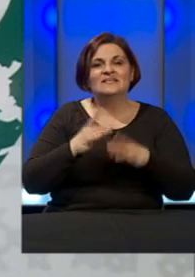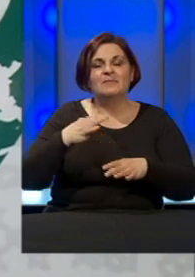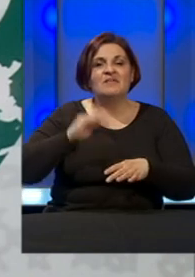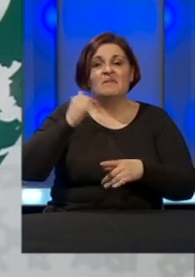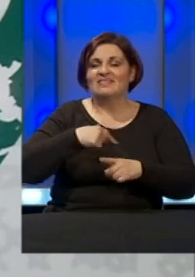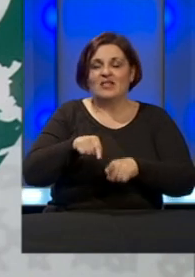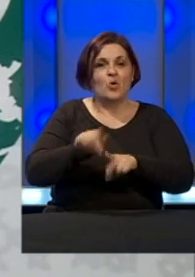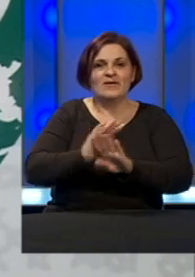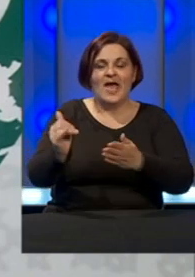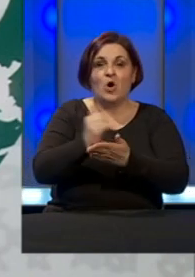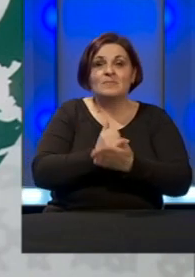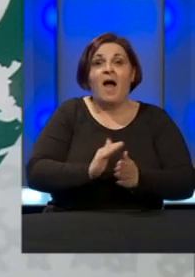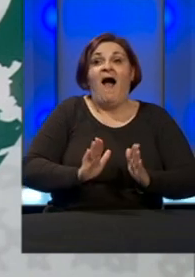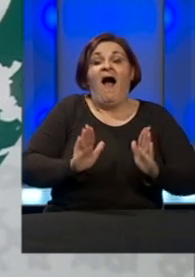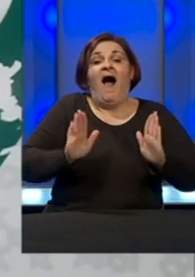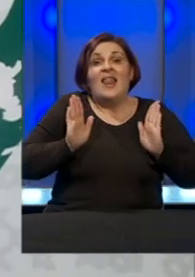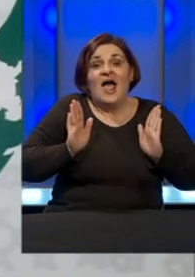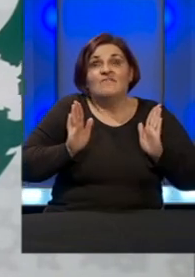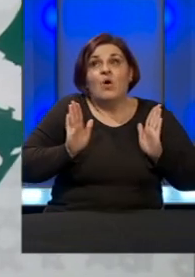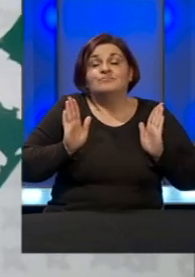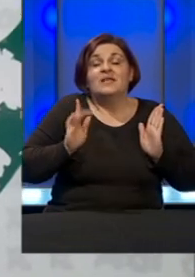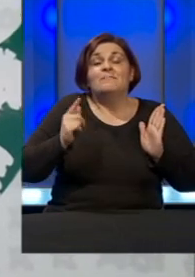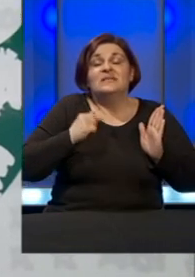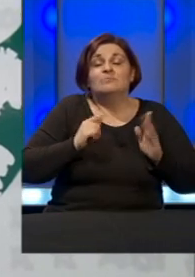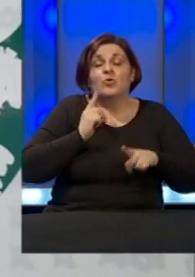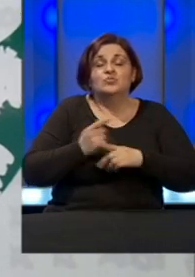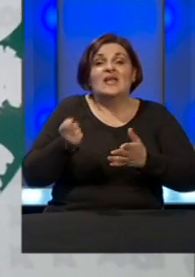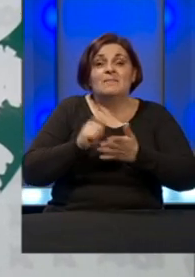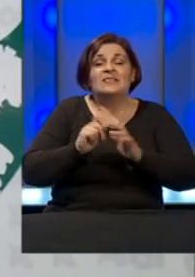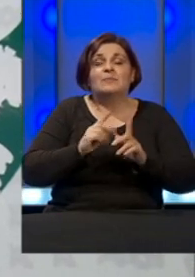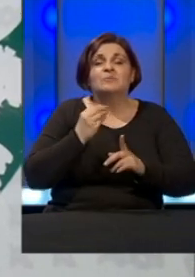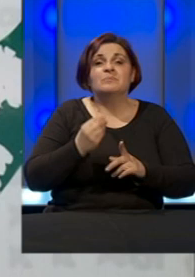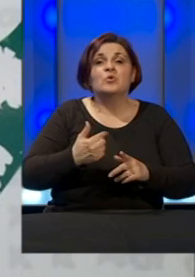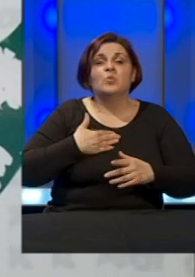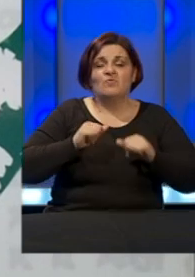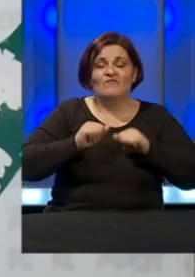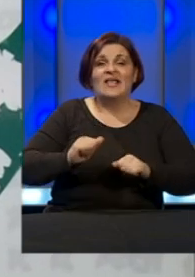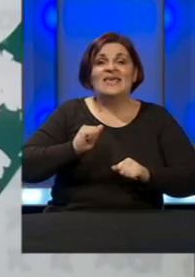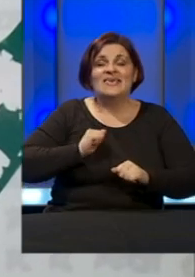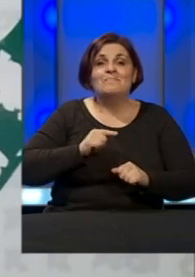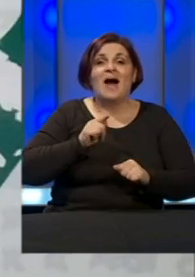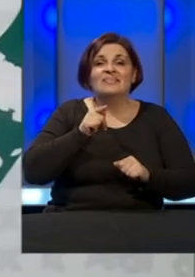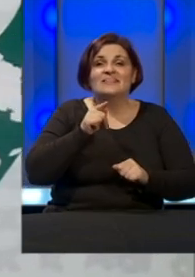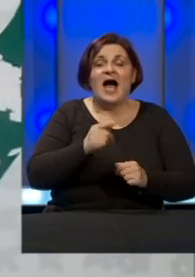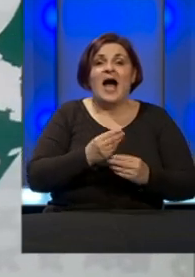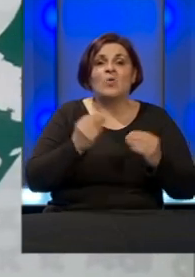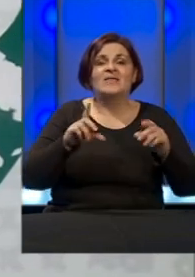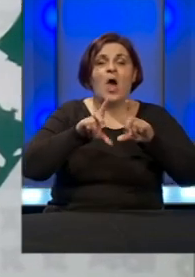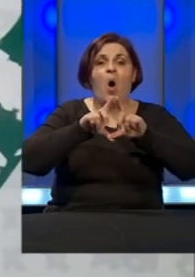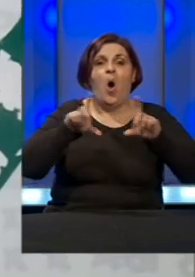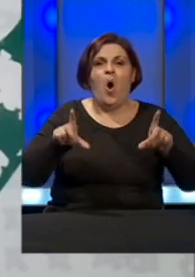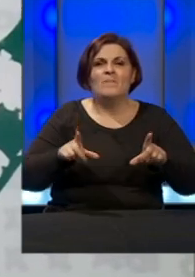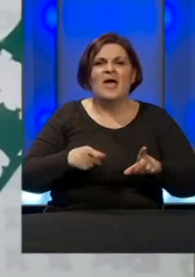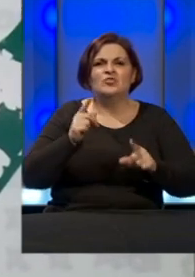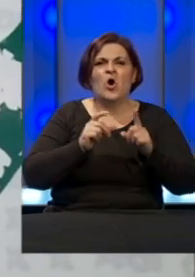je ne koristimo, ali evo odlučili smo da je nabavimo i da Republika Srpska u svom vlasništvu ima jedan takav objekat, to je